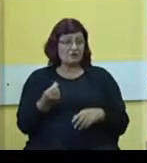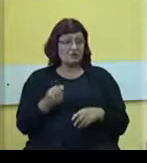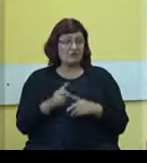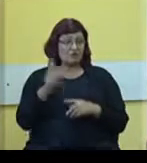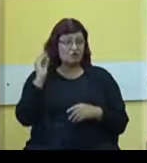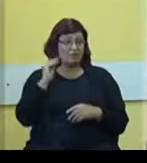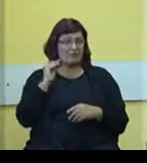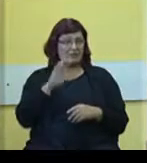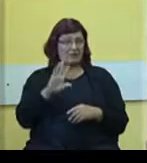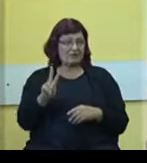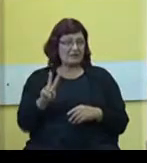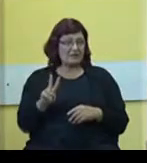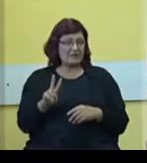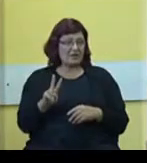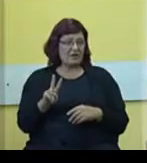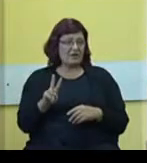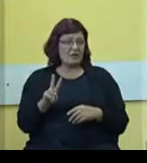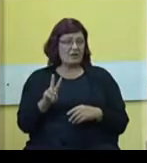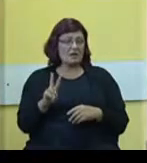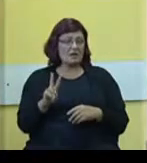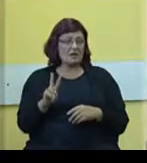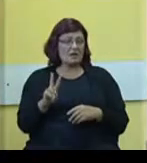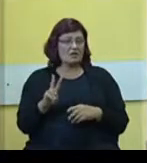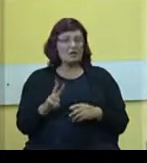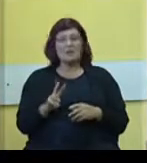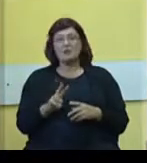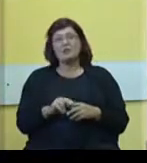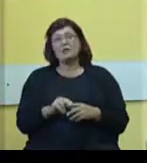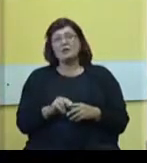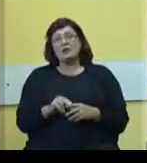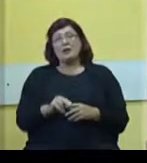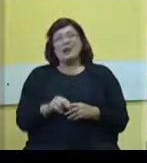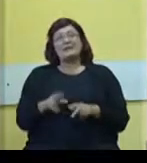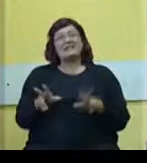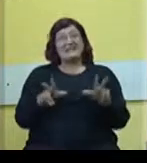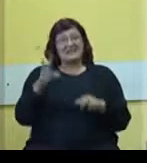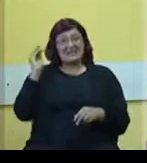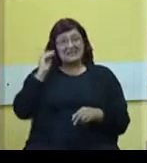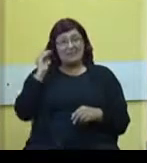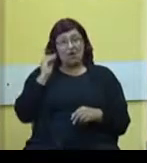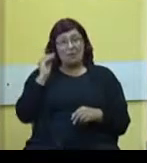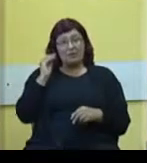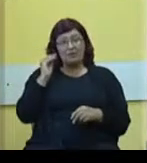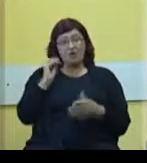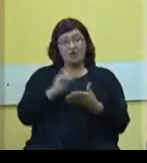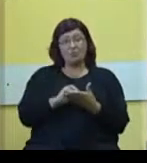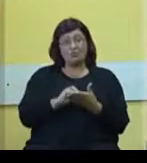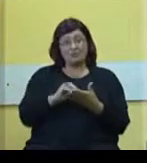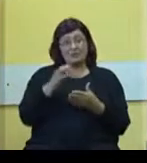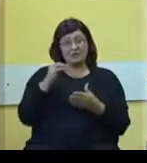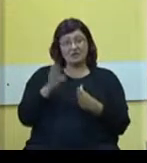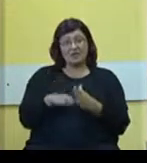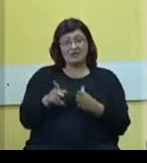obrazovanje 52,61%, sekretarijat za obrazovanje i propisa upravi nacionalne manjine,